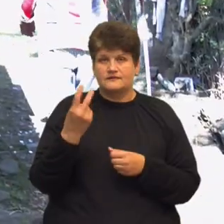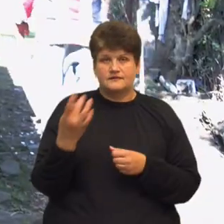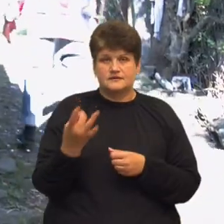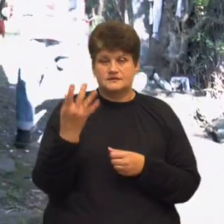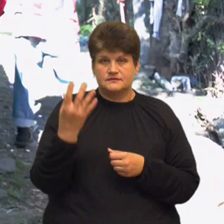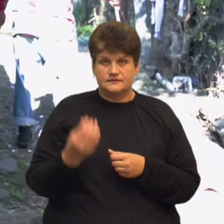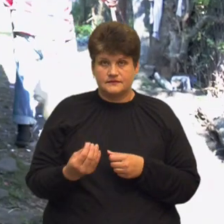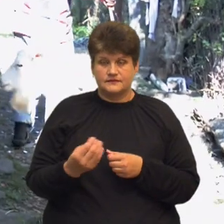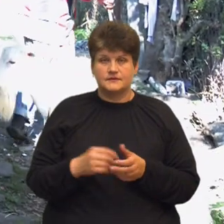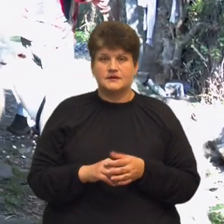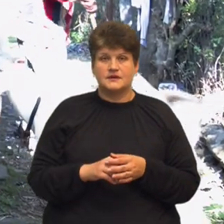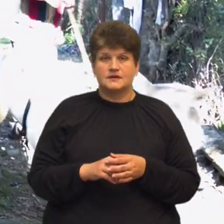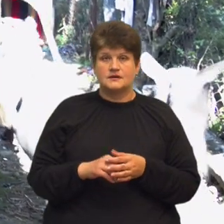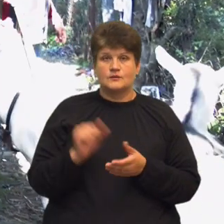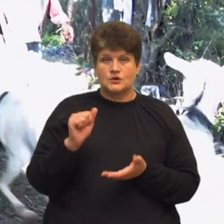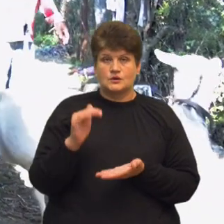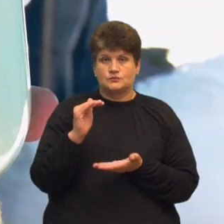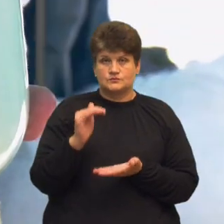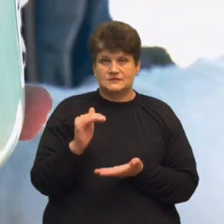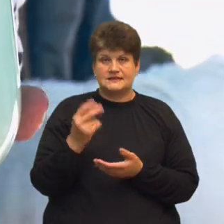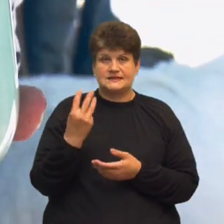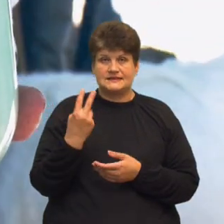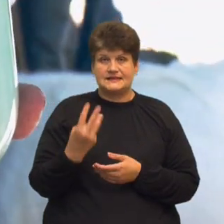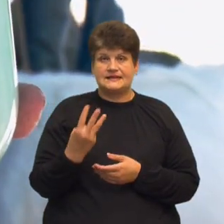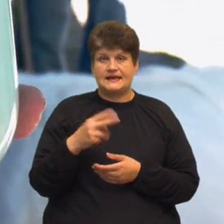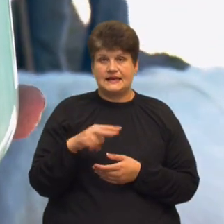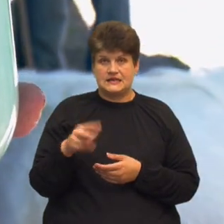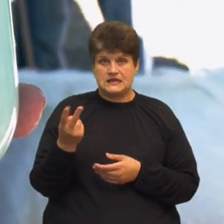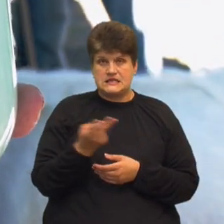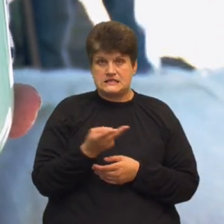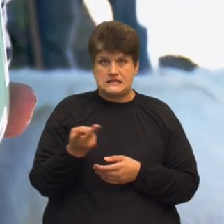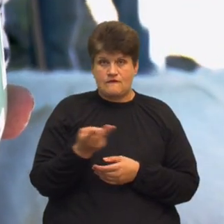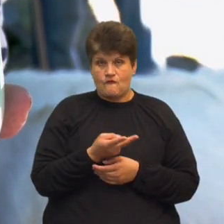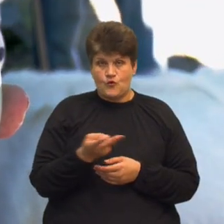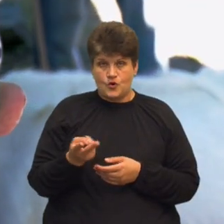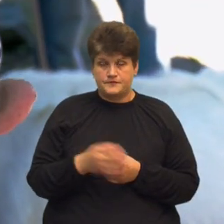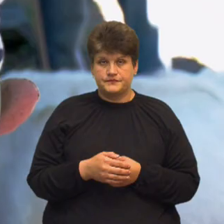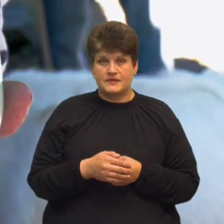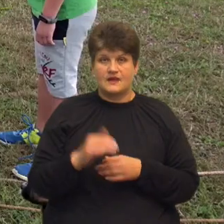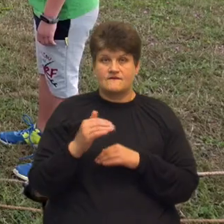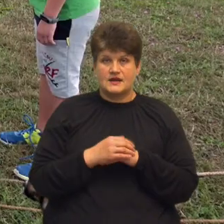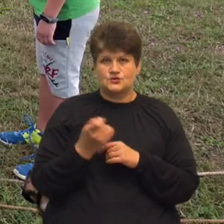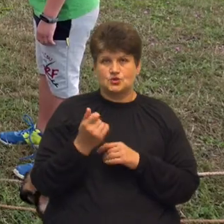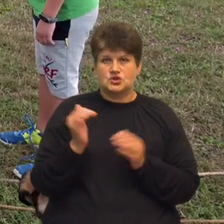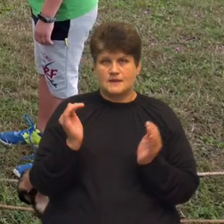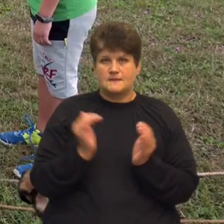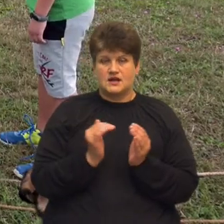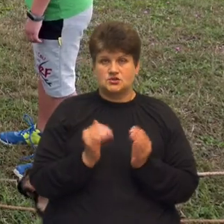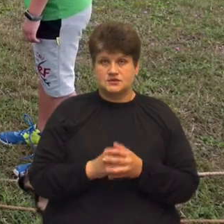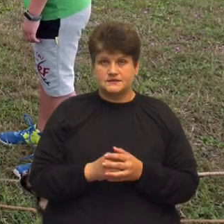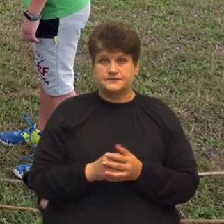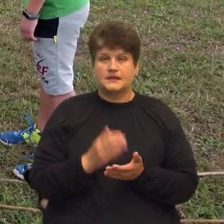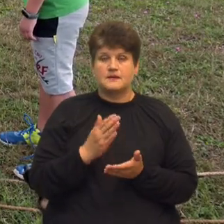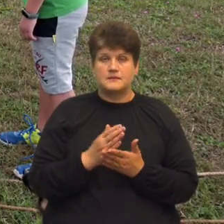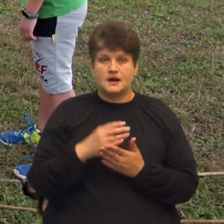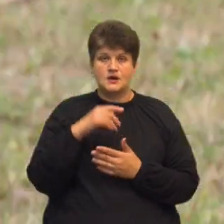З шумою то тілі слої, три вітри від двох, а на двадцять трохи менше. Тримає кіз